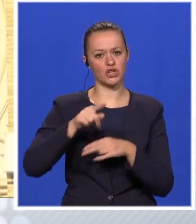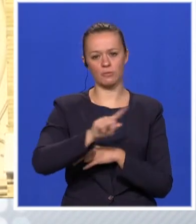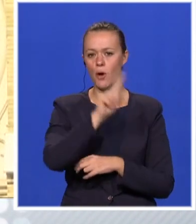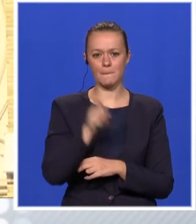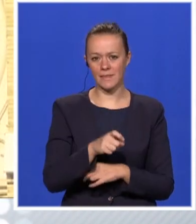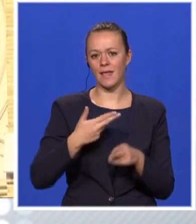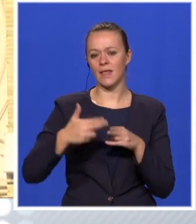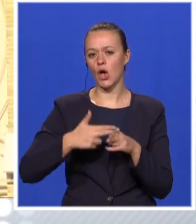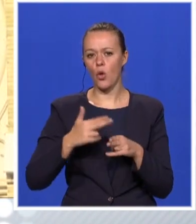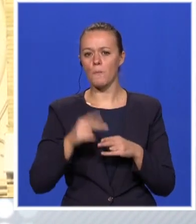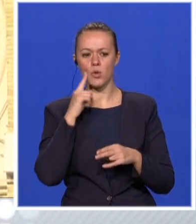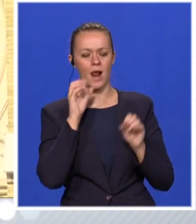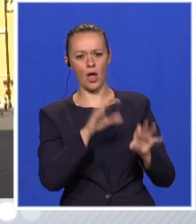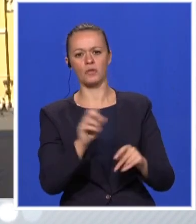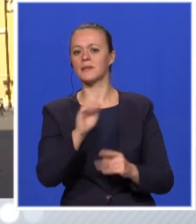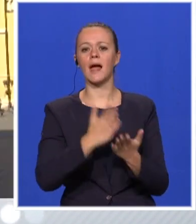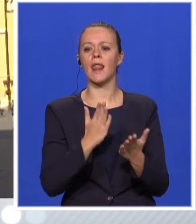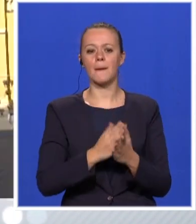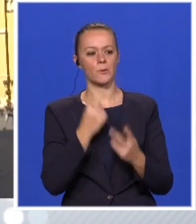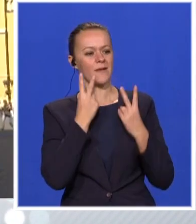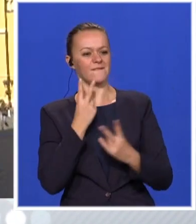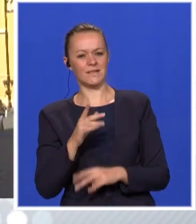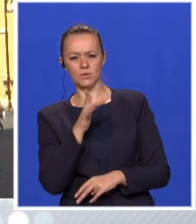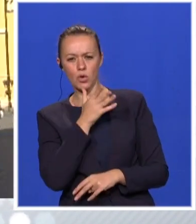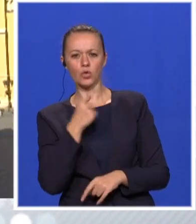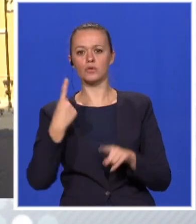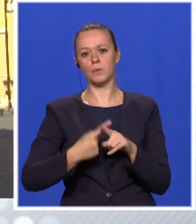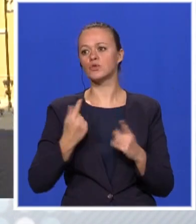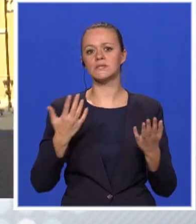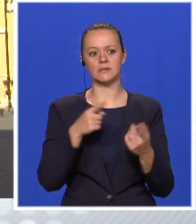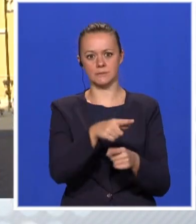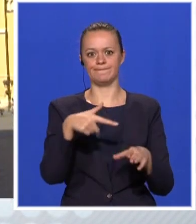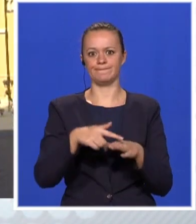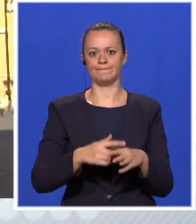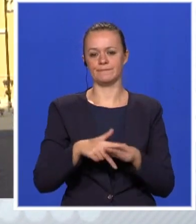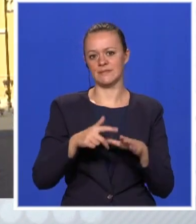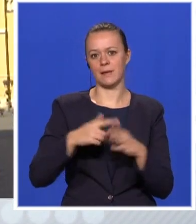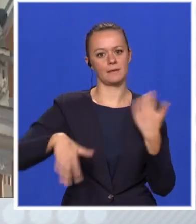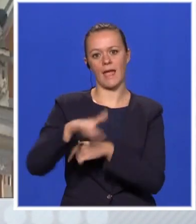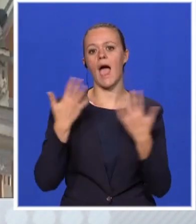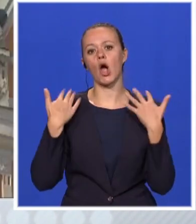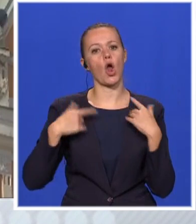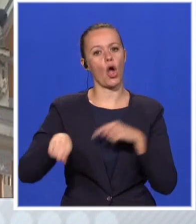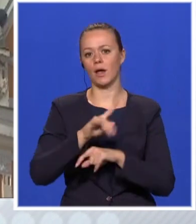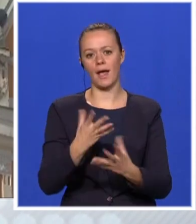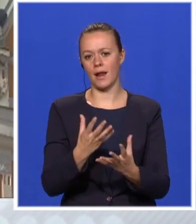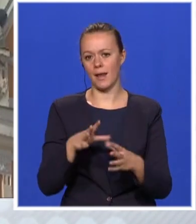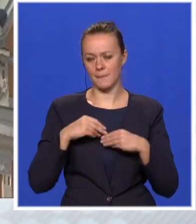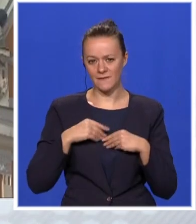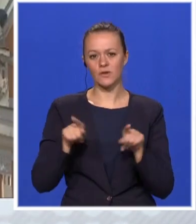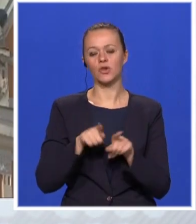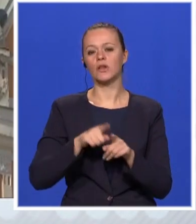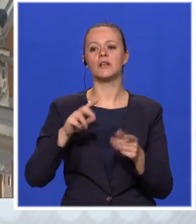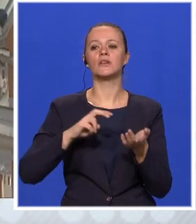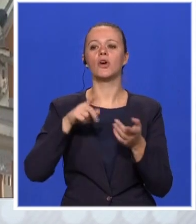Novom Sadu, a ne da imamo smetlišta i nešto što i vizualno, ali pre svega ekološki nije prihvatljivo, i naravno izgradnja